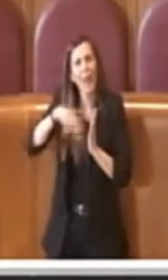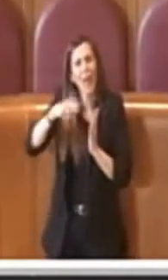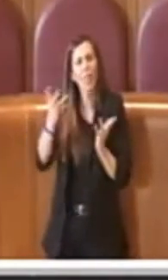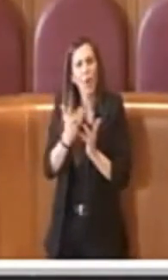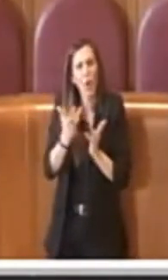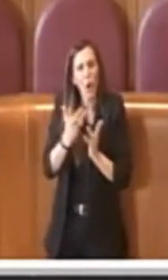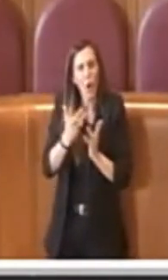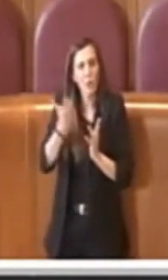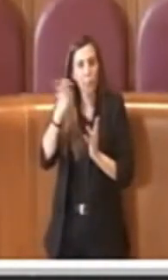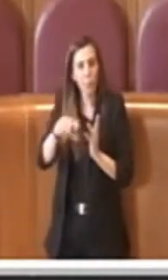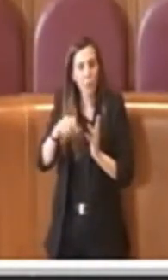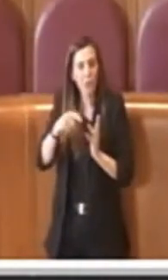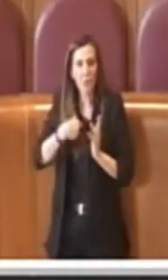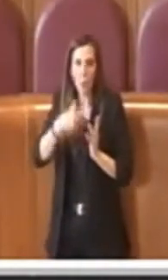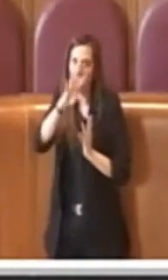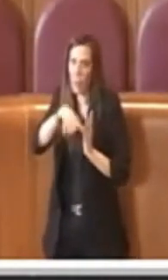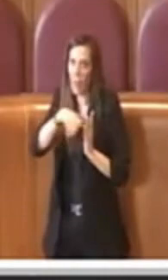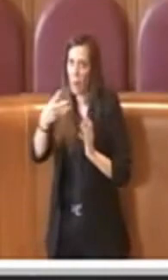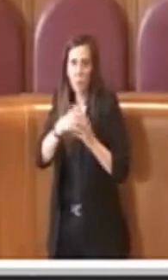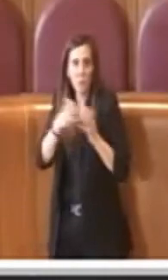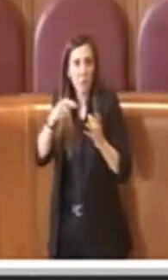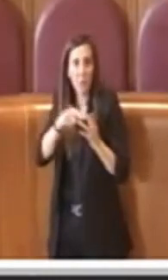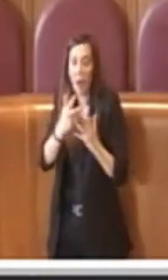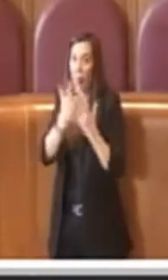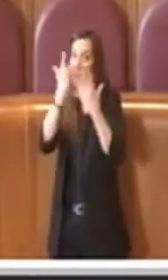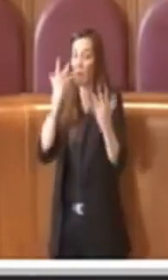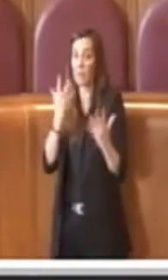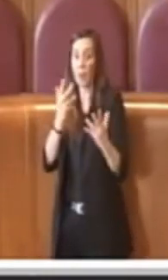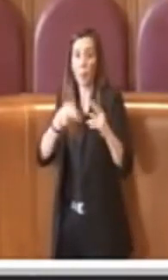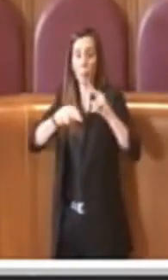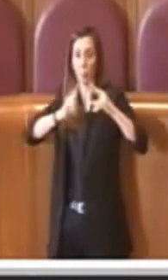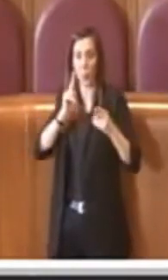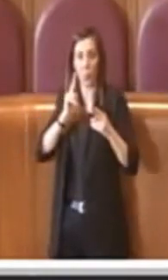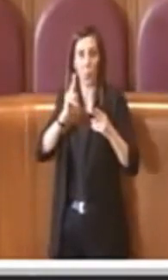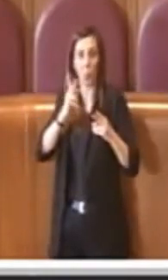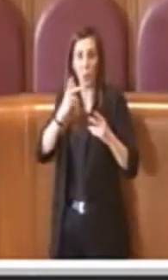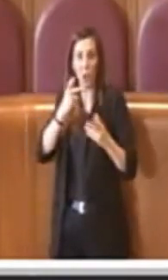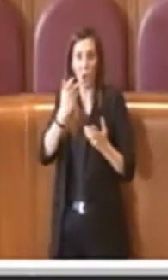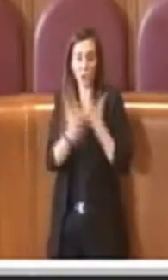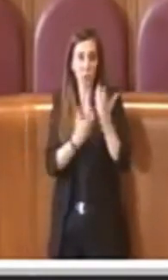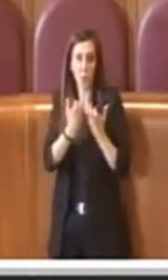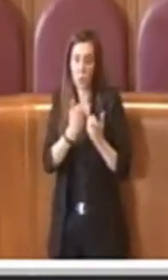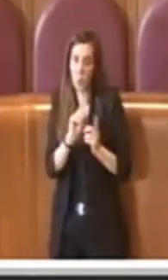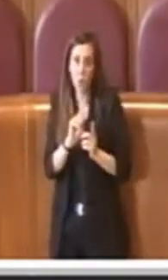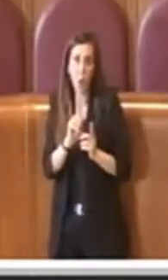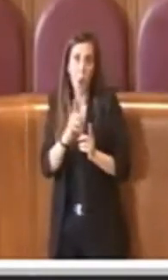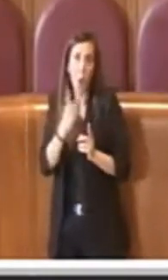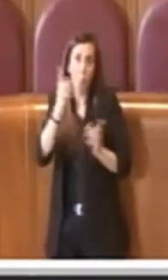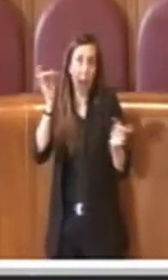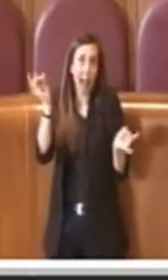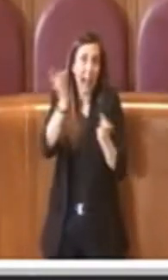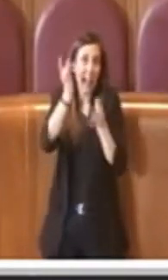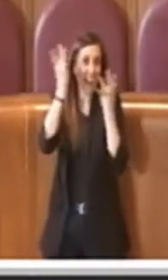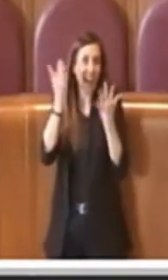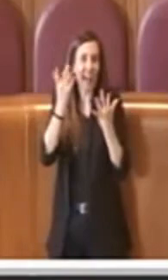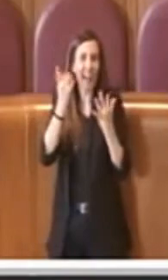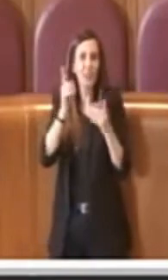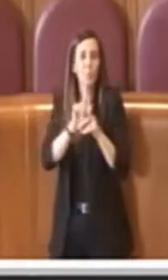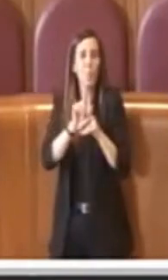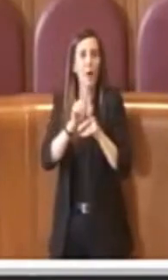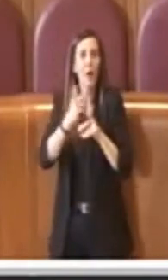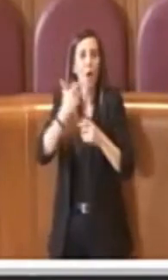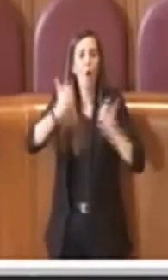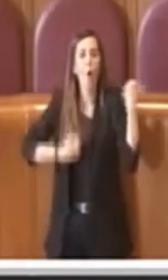esalta gli inceneritori, viene citato in un caso come facendo un paragone,